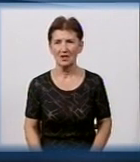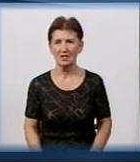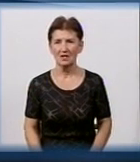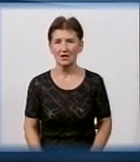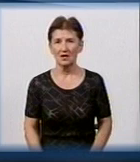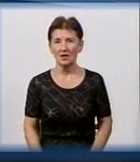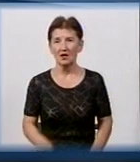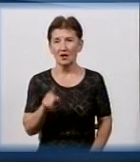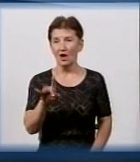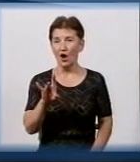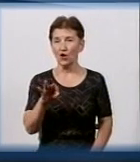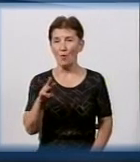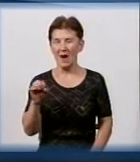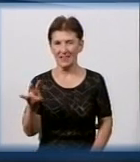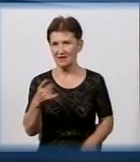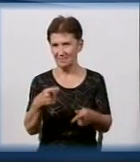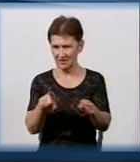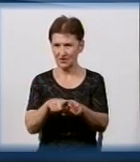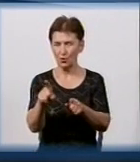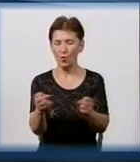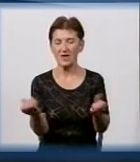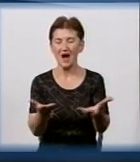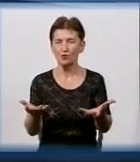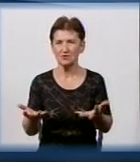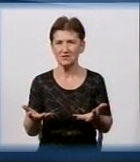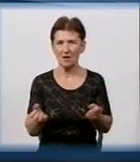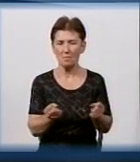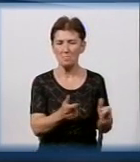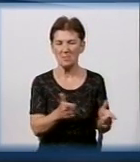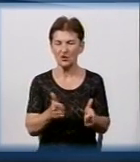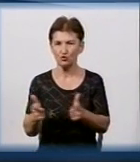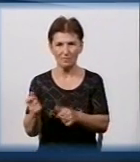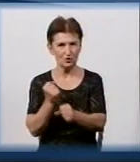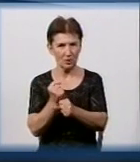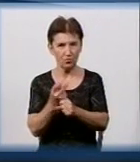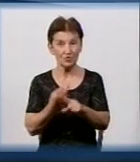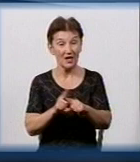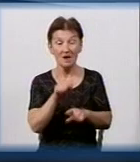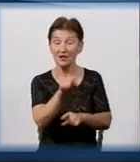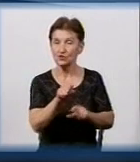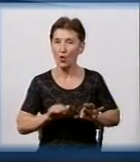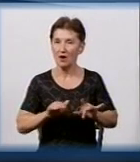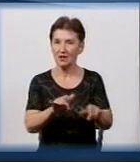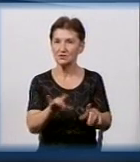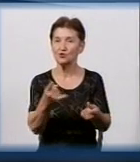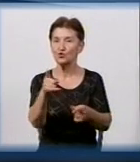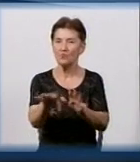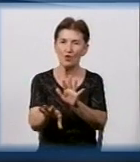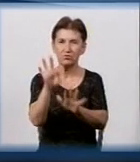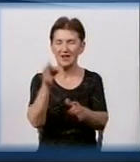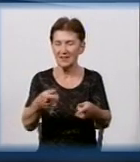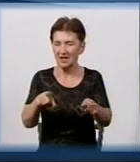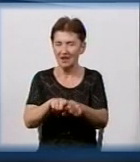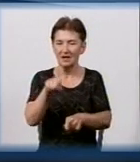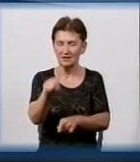Роман, ви провели якусь підготовчу роботу до цієї акції. Чому ви вибрали саме цей район Кропивницької?